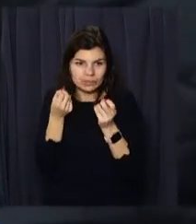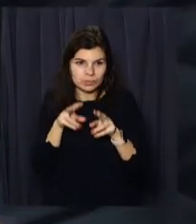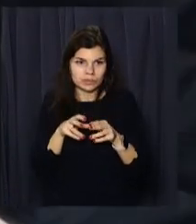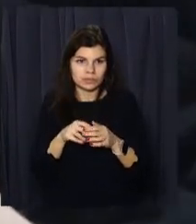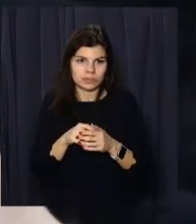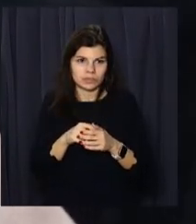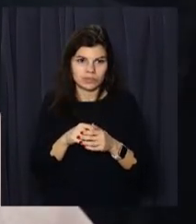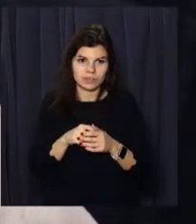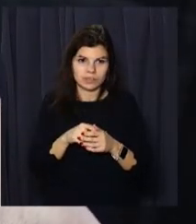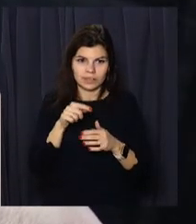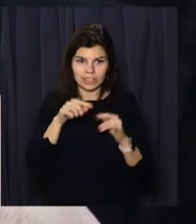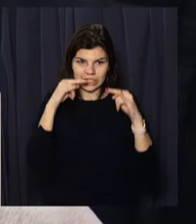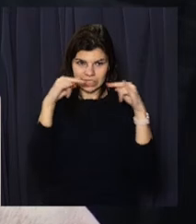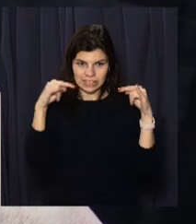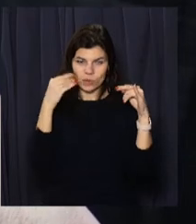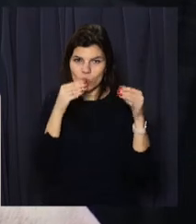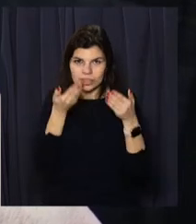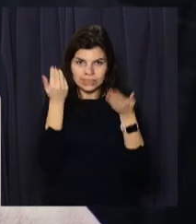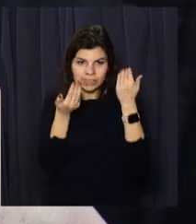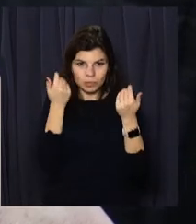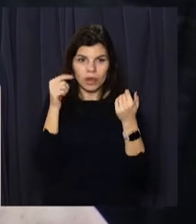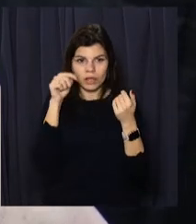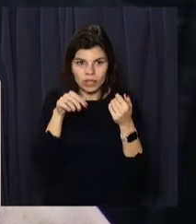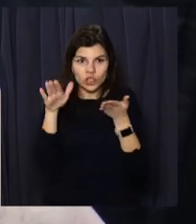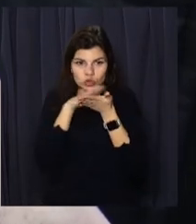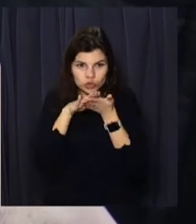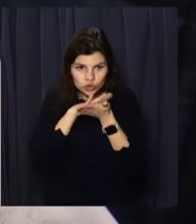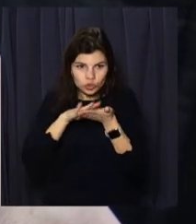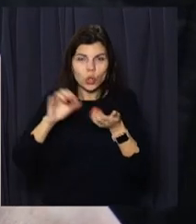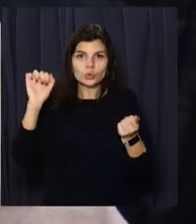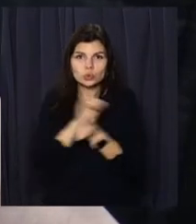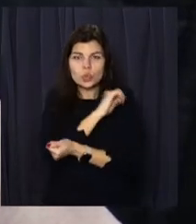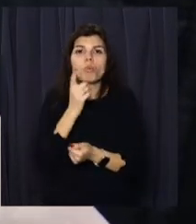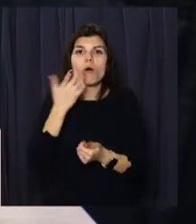Ось ці всі екрани краще поснімати і там все вичистити і просушити.